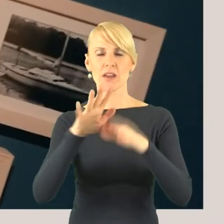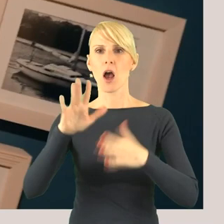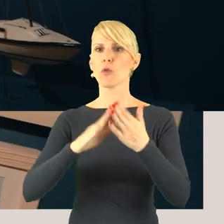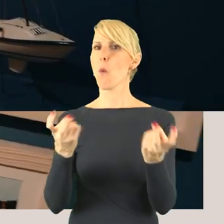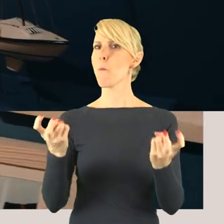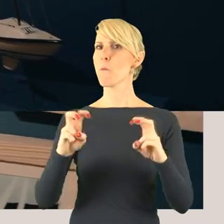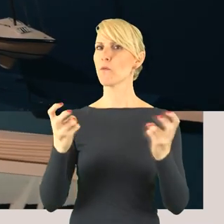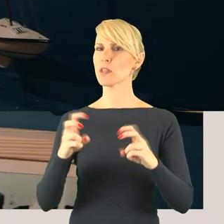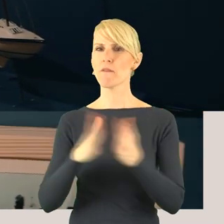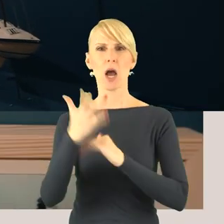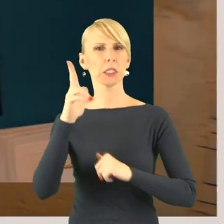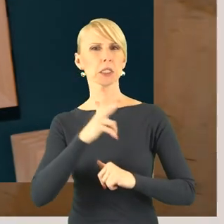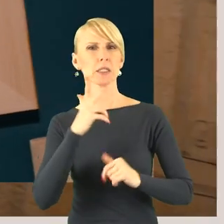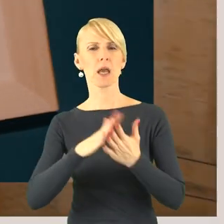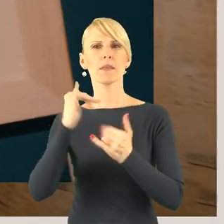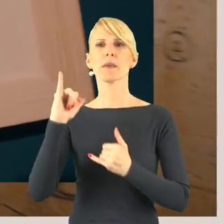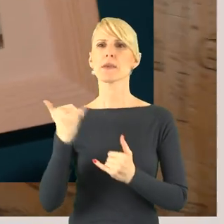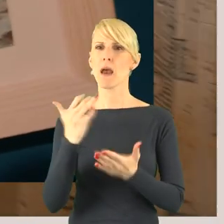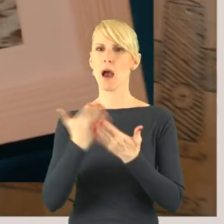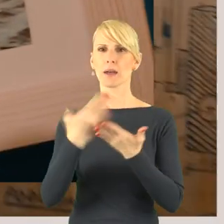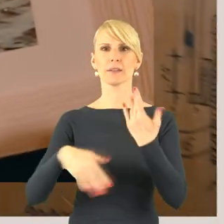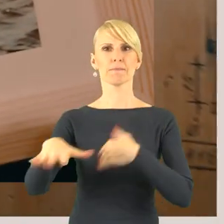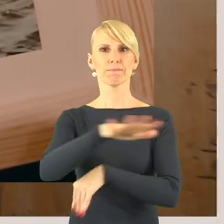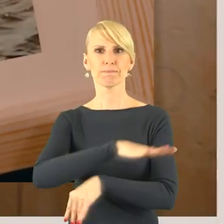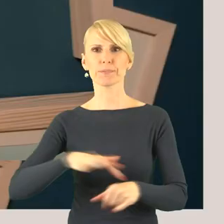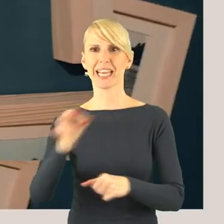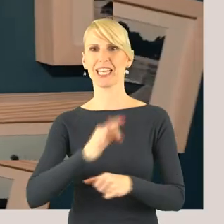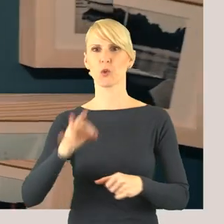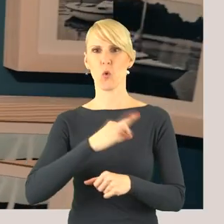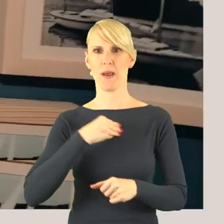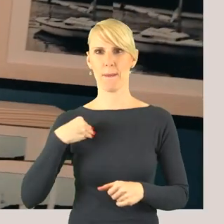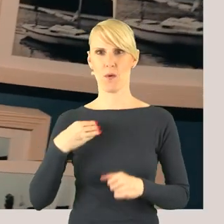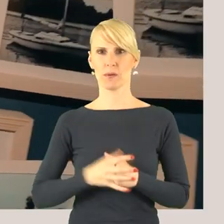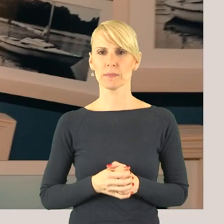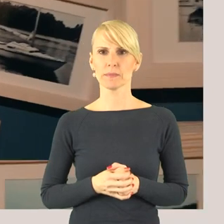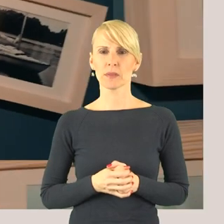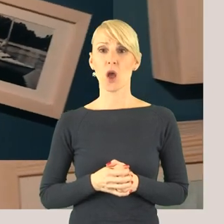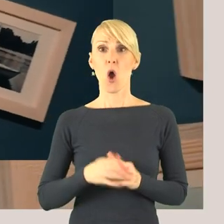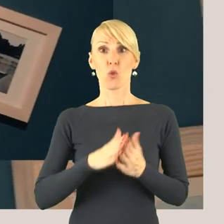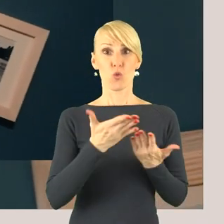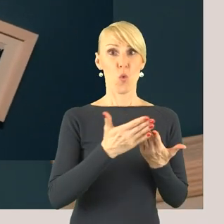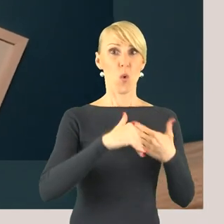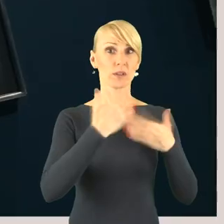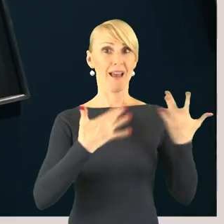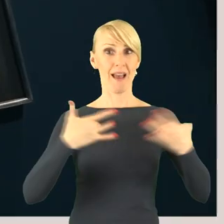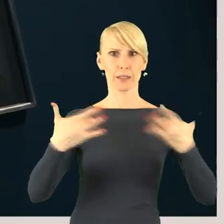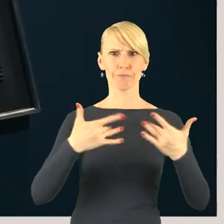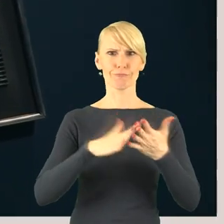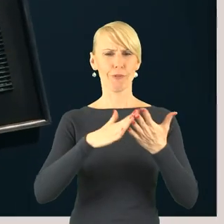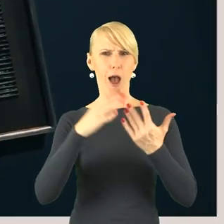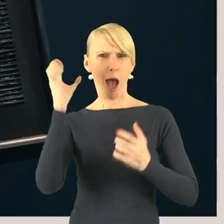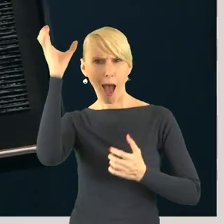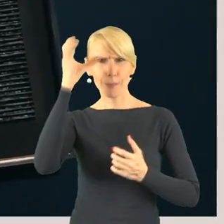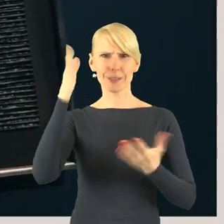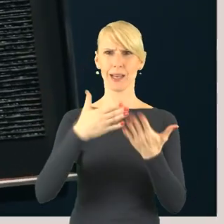rysunków i fotografii przedstawiających proces ich powstawania i I użytkowania na polskich jeziorach. Od strony